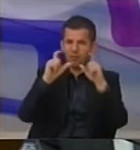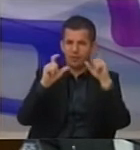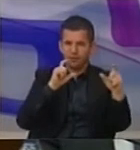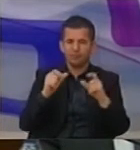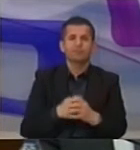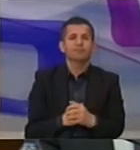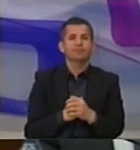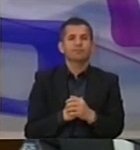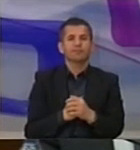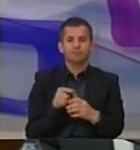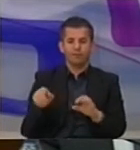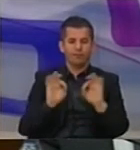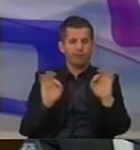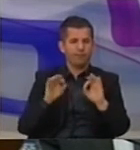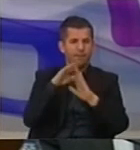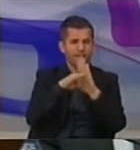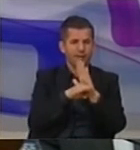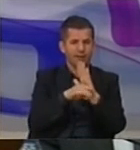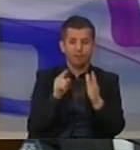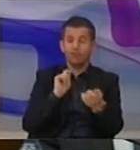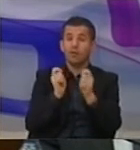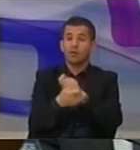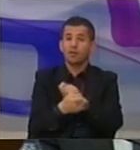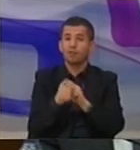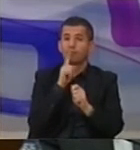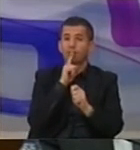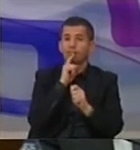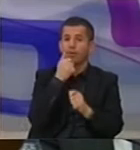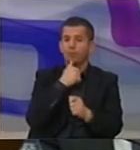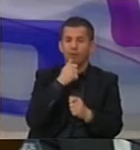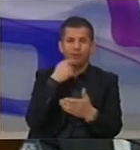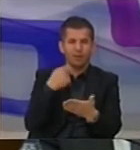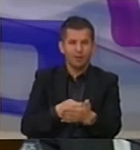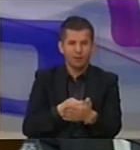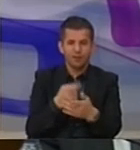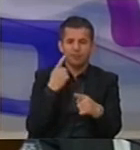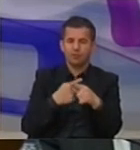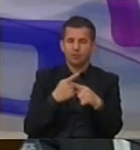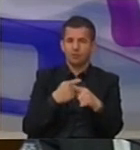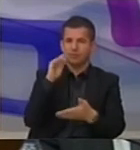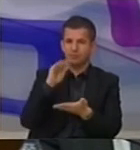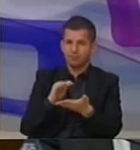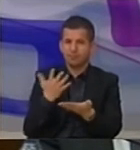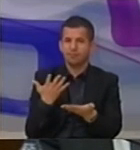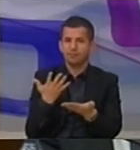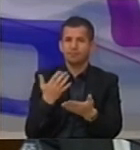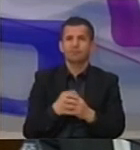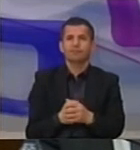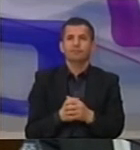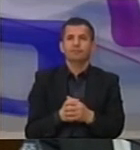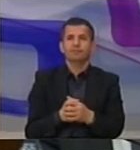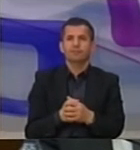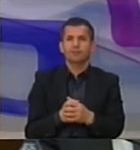është në përgaditje legislacioni për ndryshime të politikave tatimore, dhe fiskale, dhe po thujse